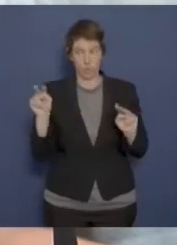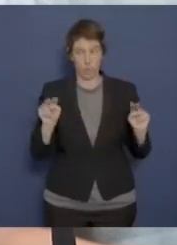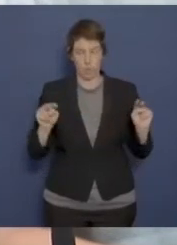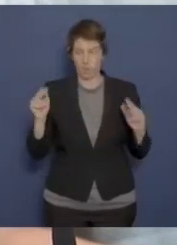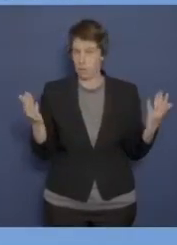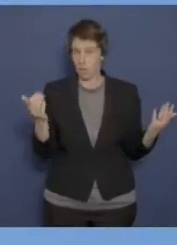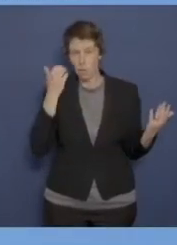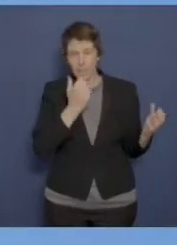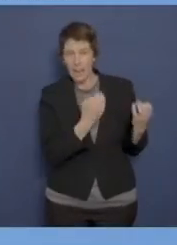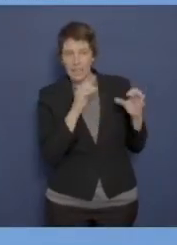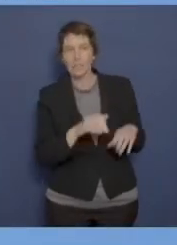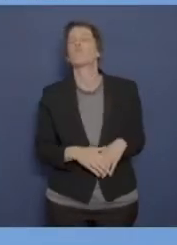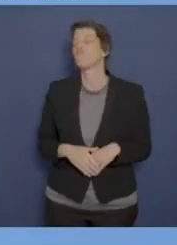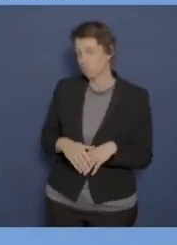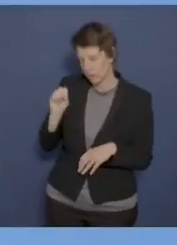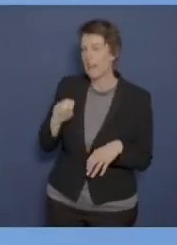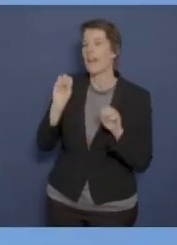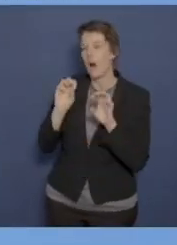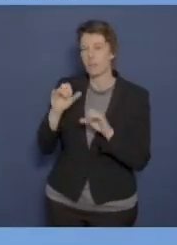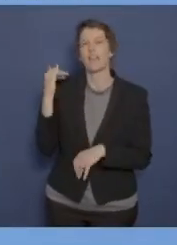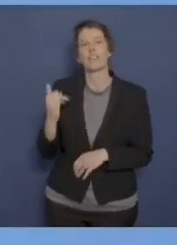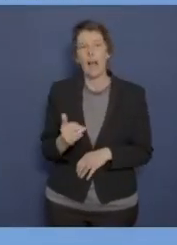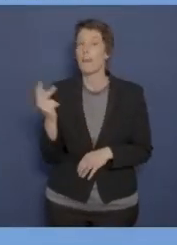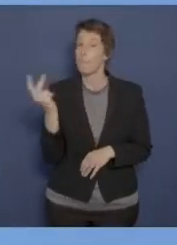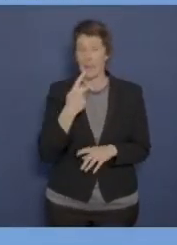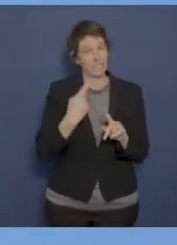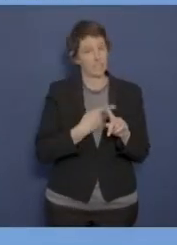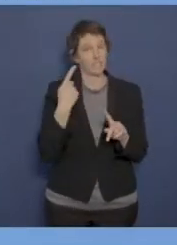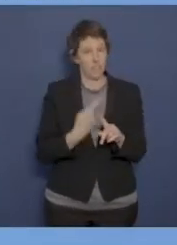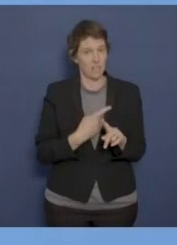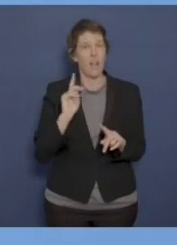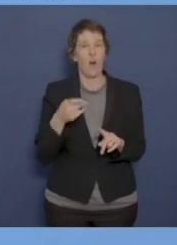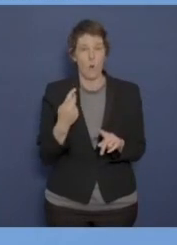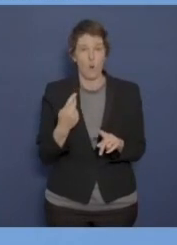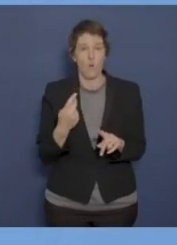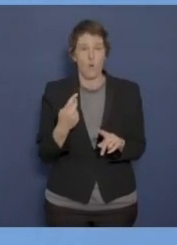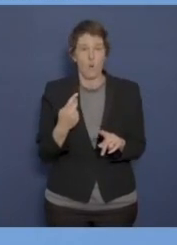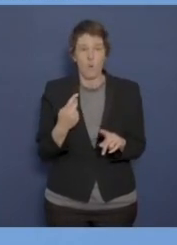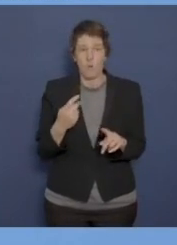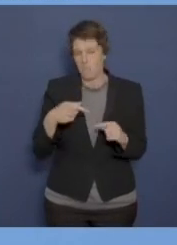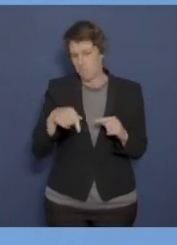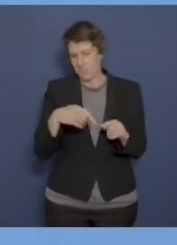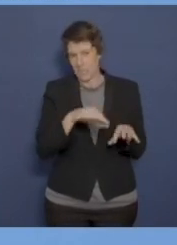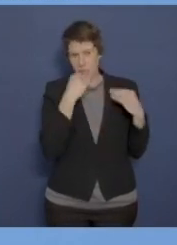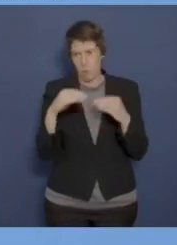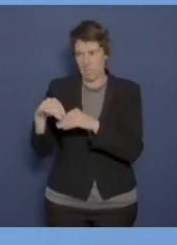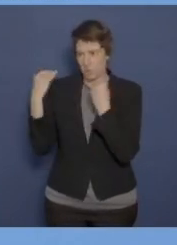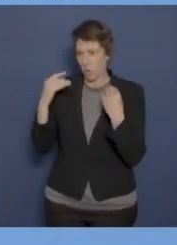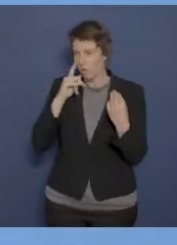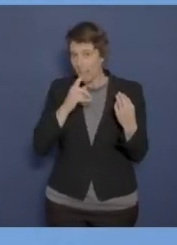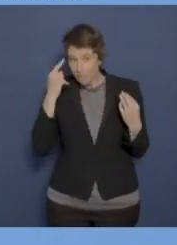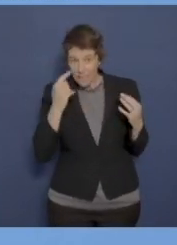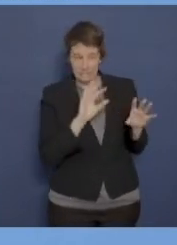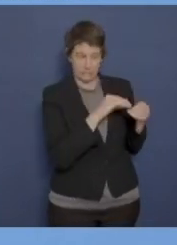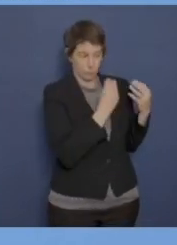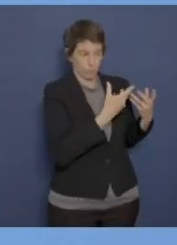Können Sie das aufklären? Ich kläre das auf. Ich habe auch beide Zahlen. Wenn ich da die Information nicht denke, ich bekomme die gleich, dann werde ich das gerne aufklären. Danke.